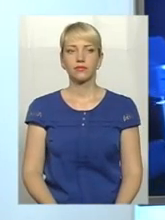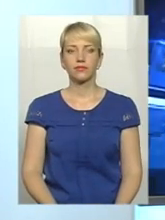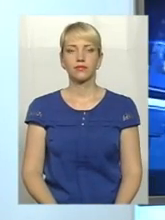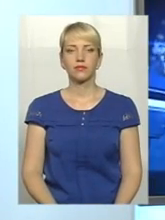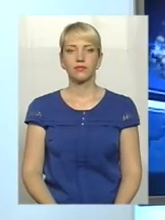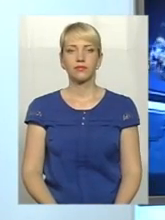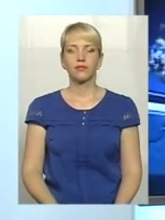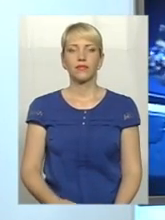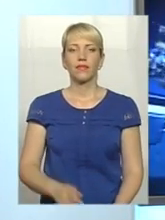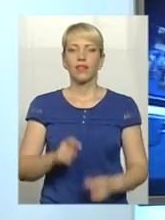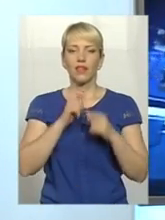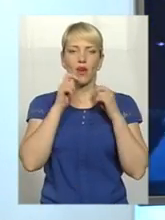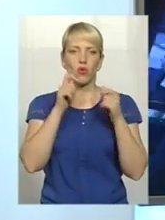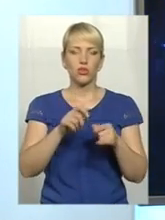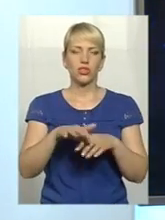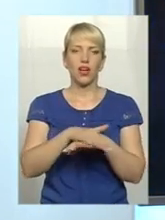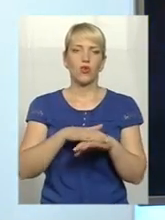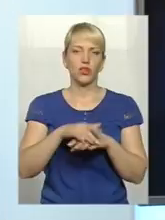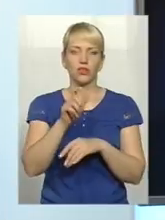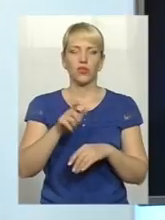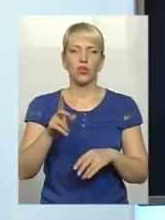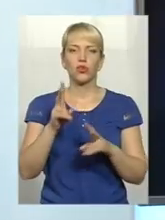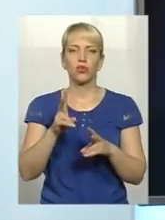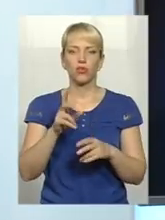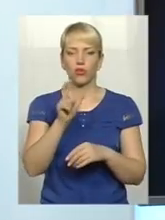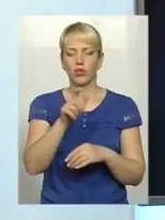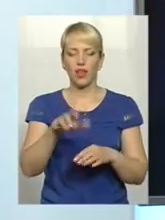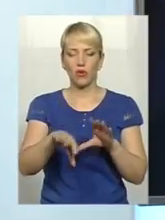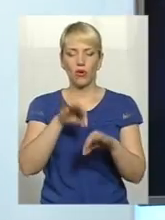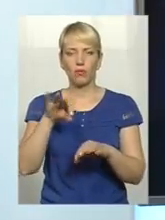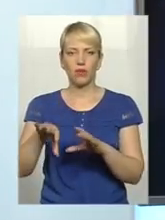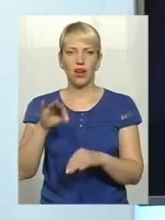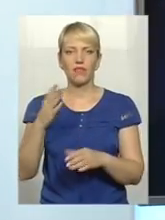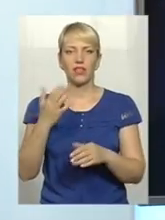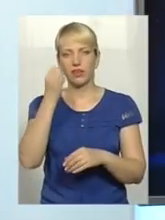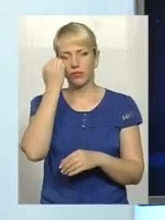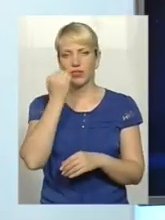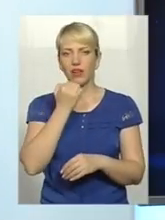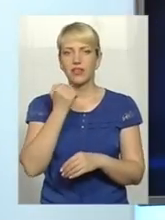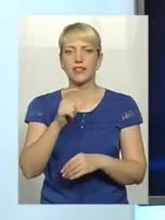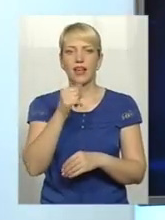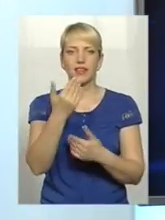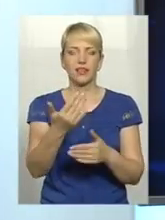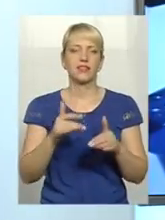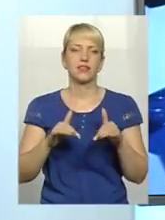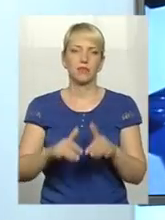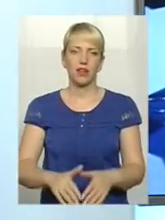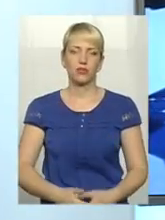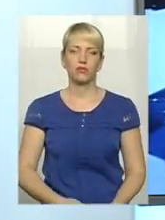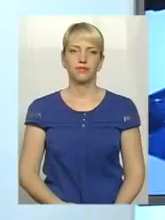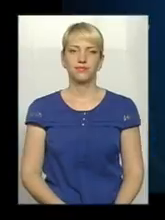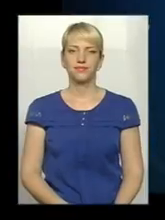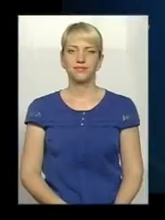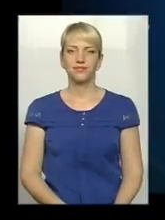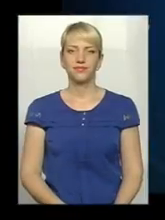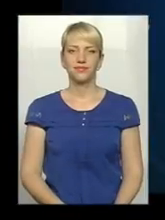нагородження народних героїв, тих людей, яких вибрав народ, і яким він дякує за їхню справу. Прошу сюжет,